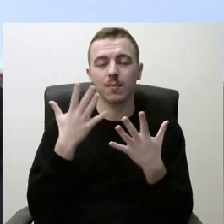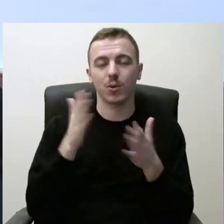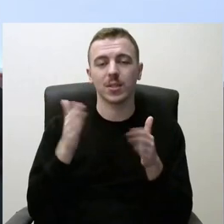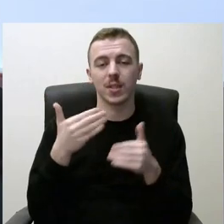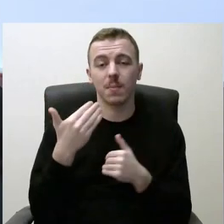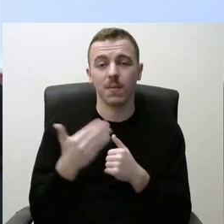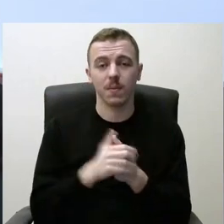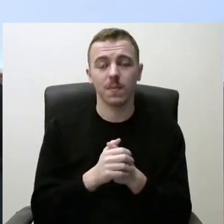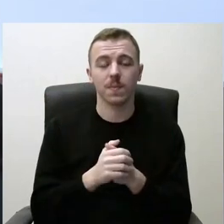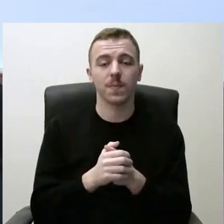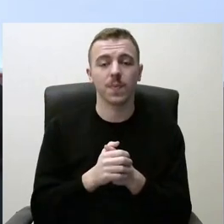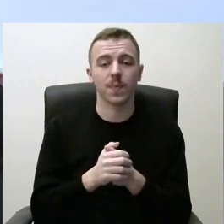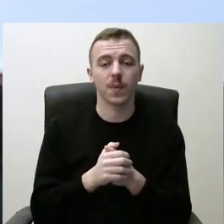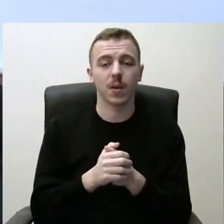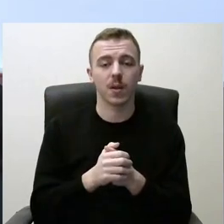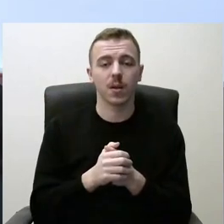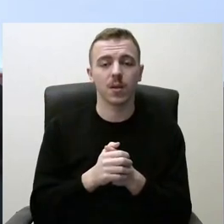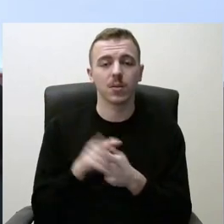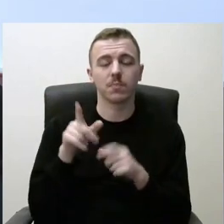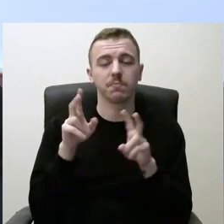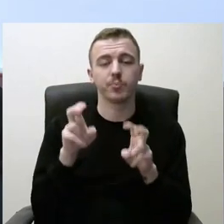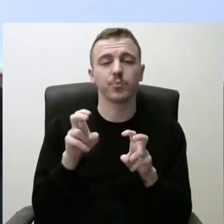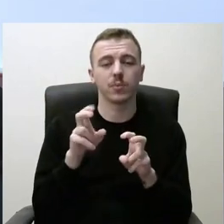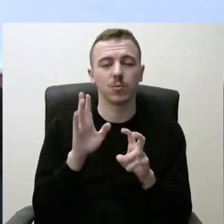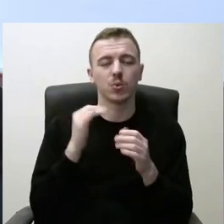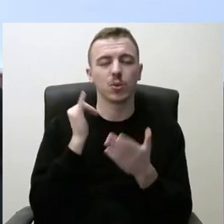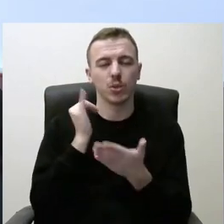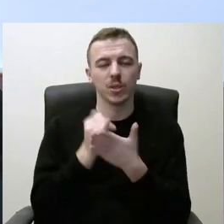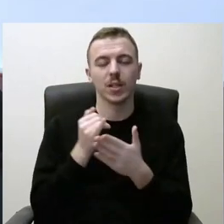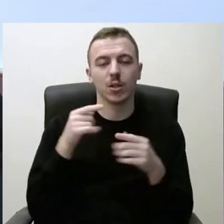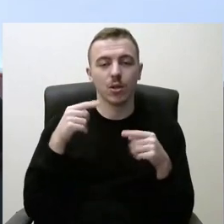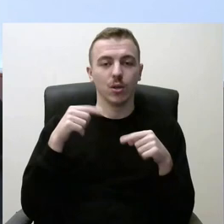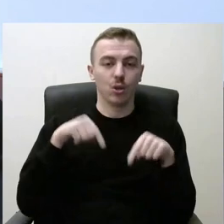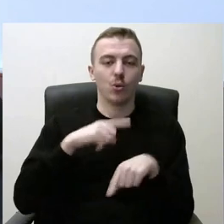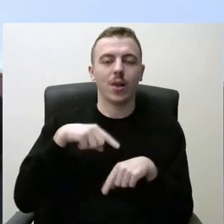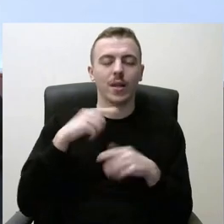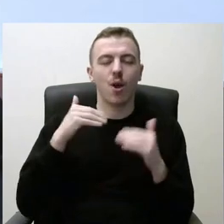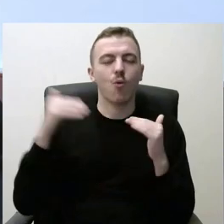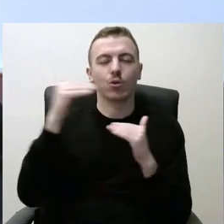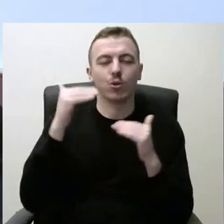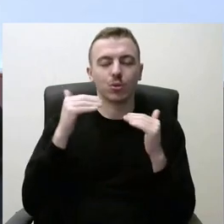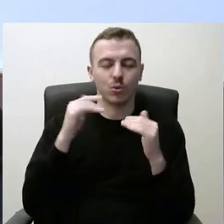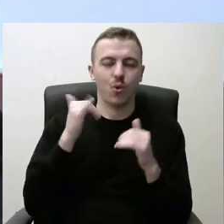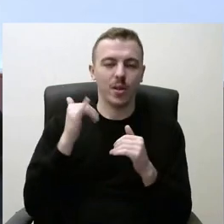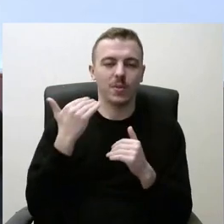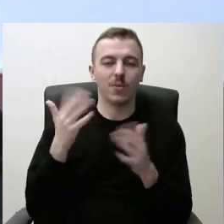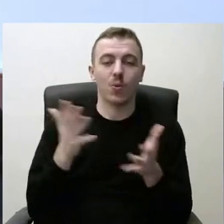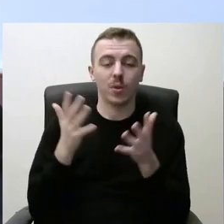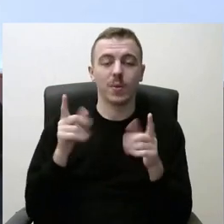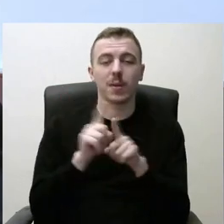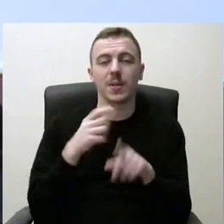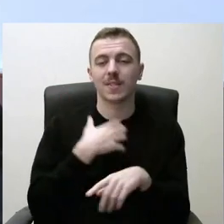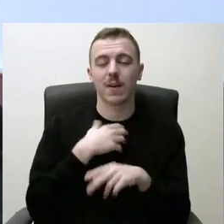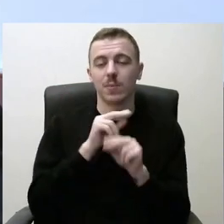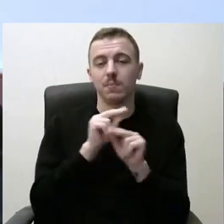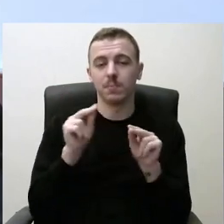tai yra, užtikrinsime šio laikinį aukštos kokybės ugdymą ir norėčiau paminėti, kad labai svarbu